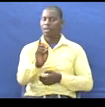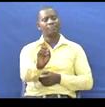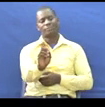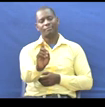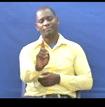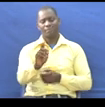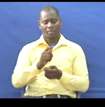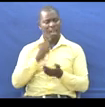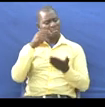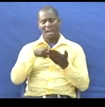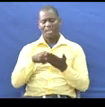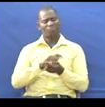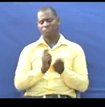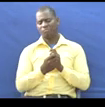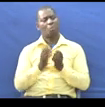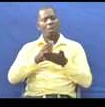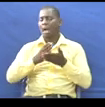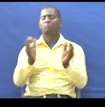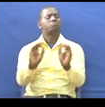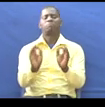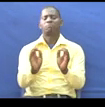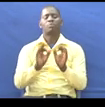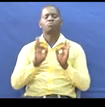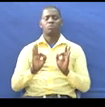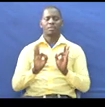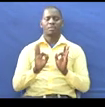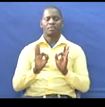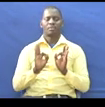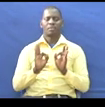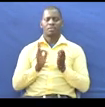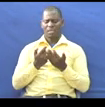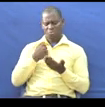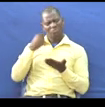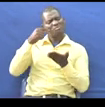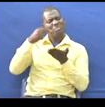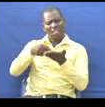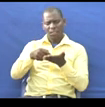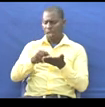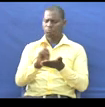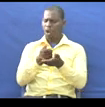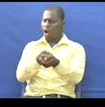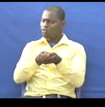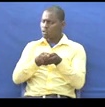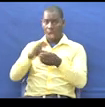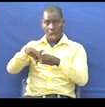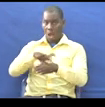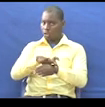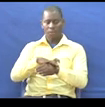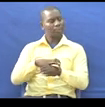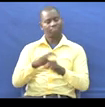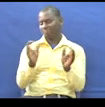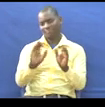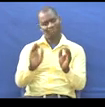hii tafsiri haijaka vizudi Kwa sababu wanapo sema pull up your socks Amanishi kwamba uvute socksi zako Maana ya